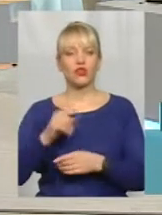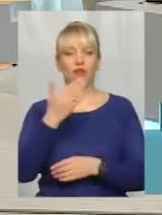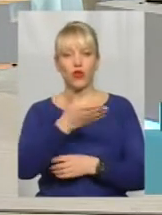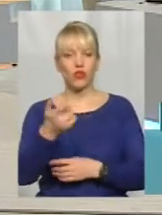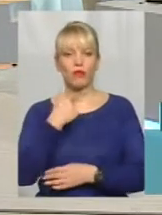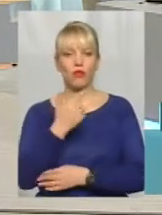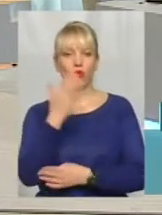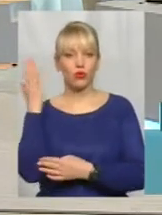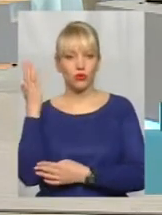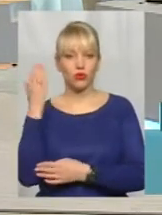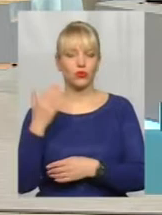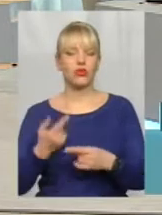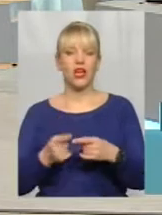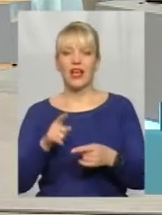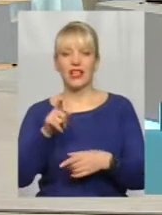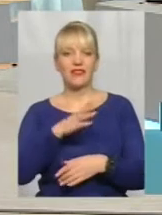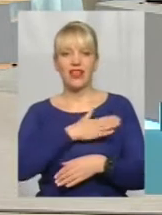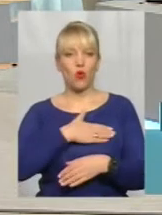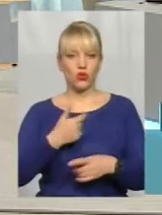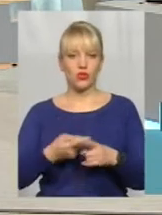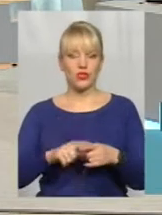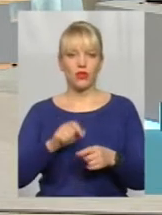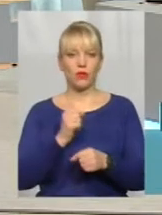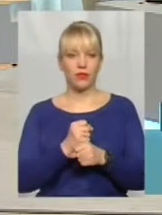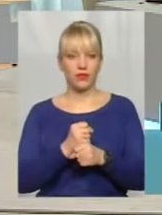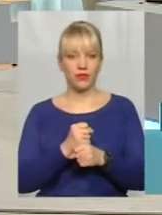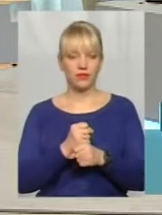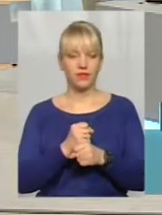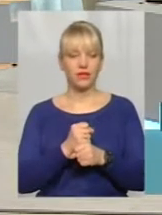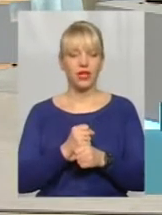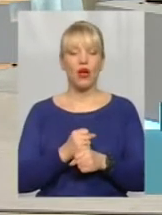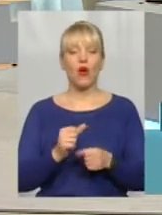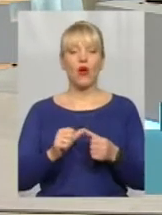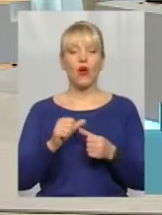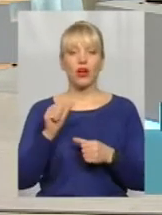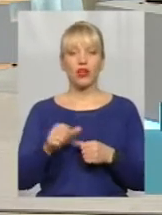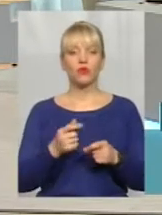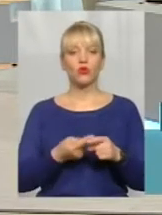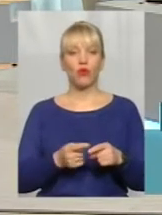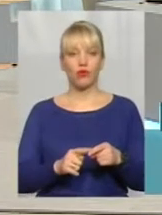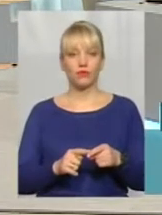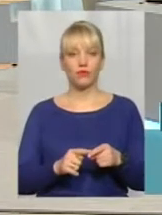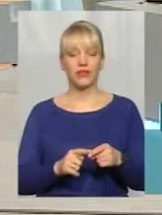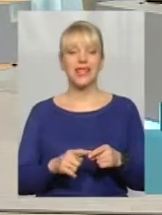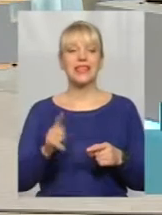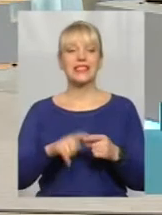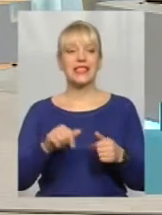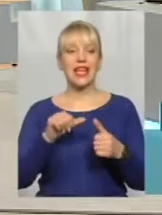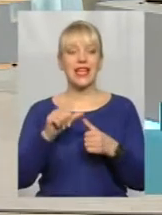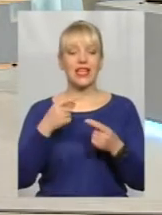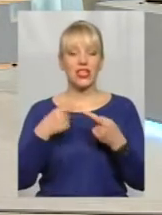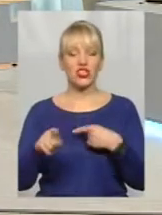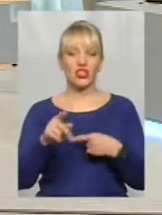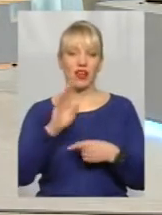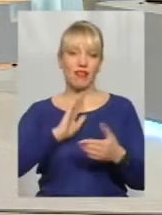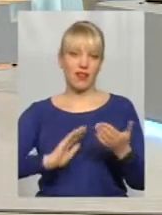Хоч дуже їм не хочеться цього робити. Крім того, це інша якість.